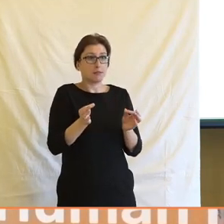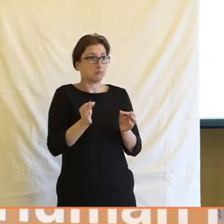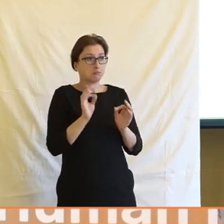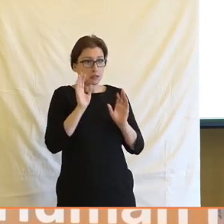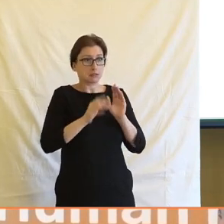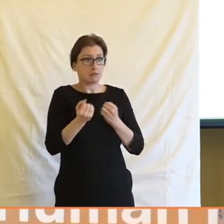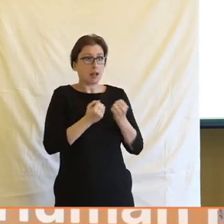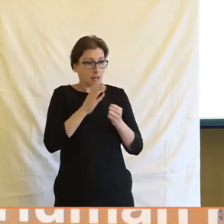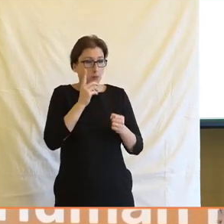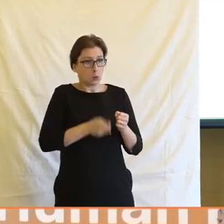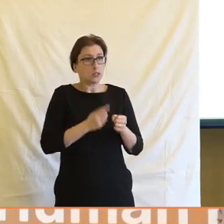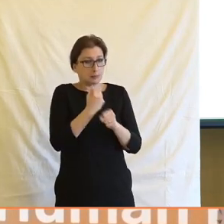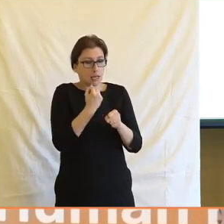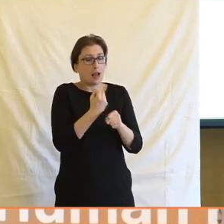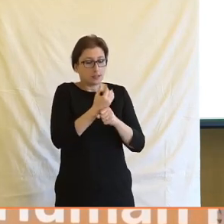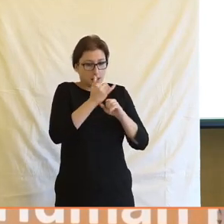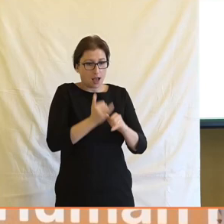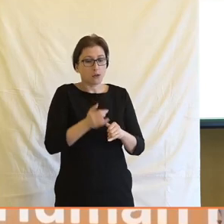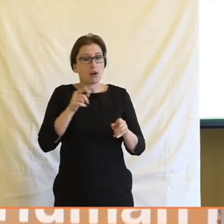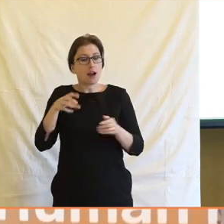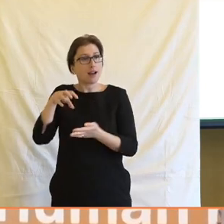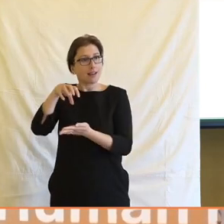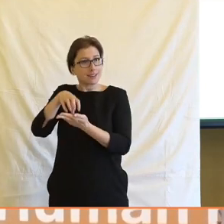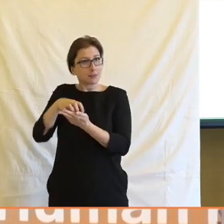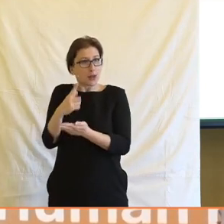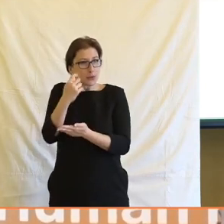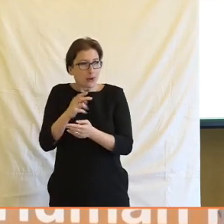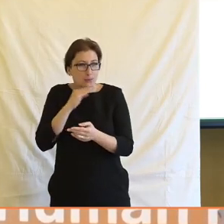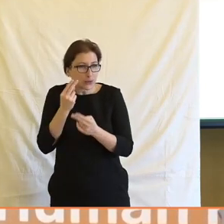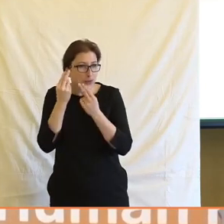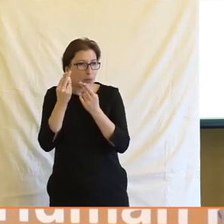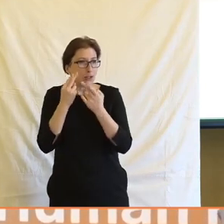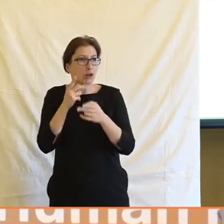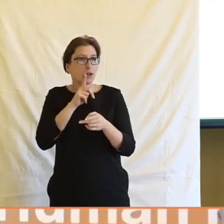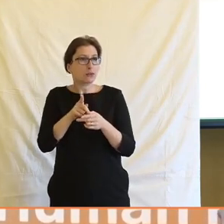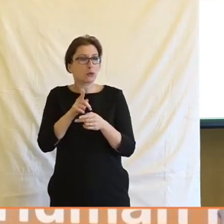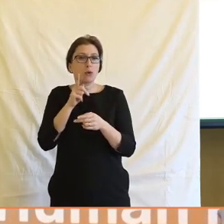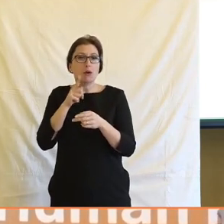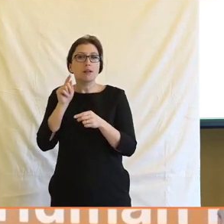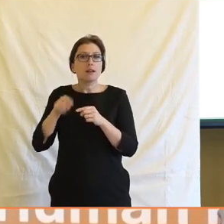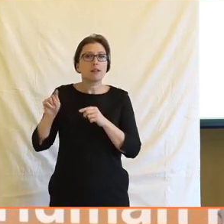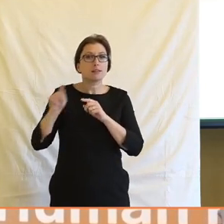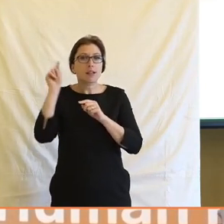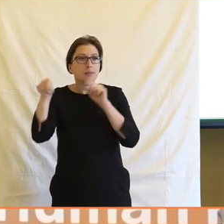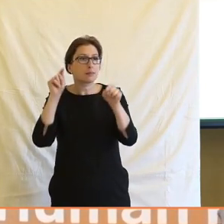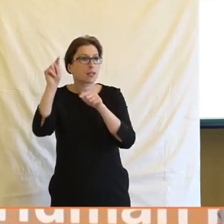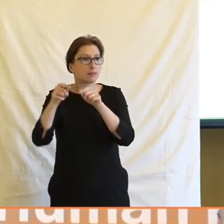fungovat. je ta masa, která to musí odpracovat. Ale vlastně na té základní kritické žurnalistice v tom terénu se domnívám, že vlastně některé věci stojí